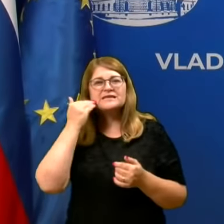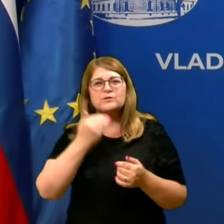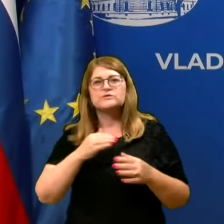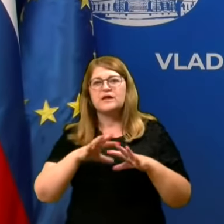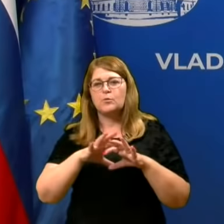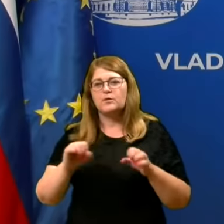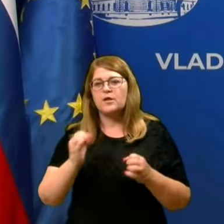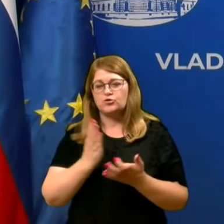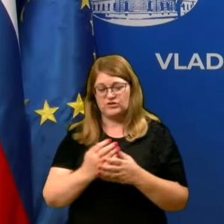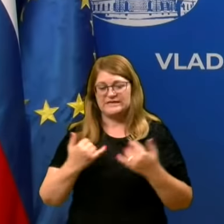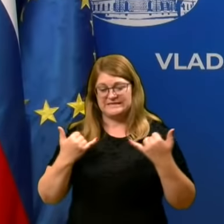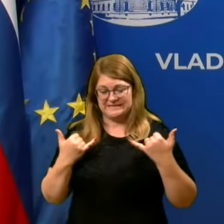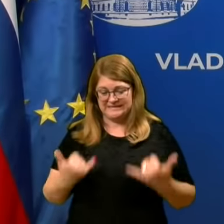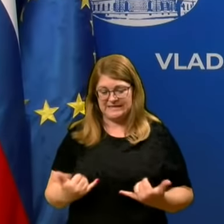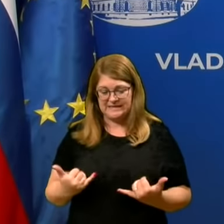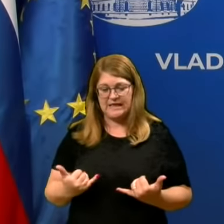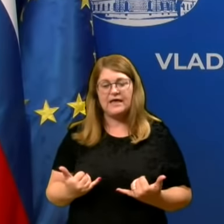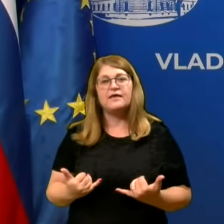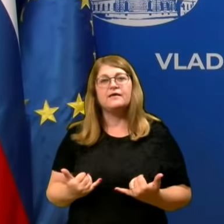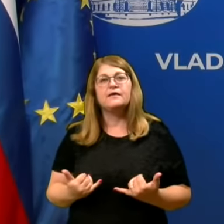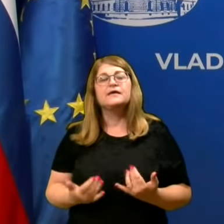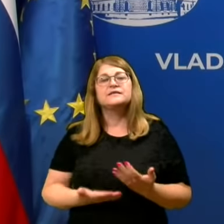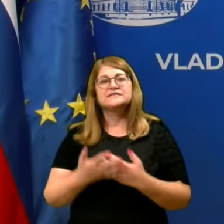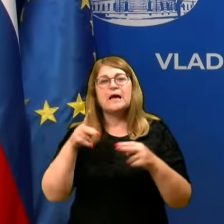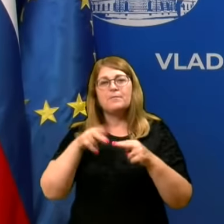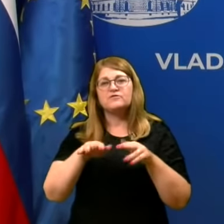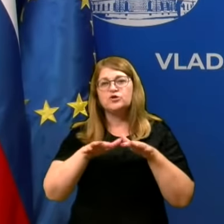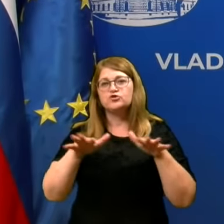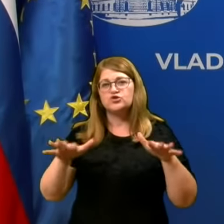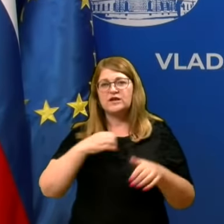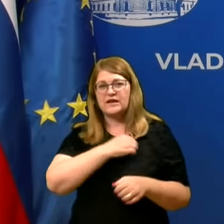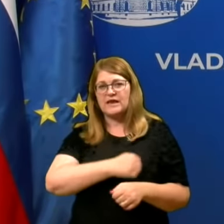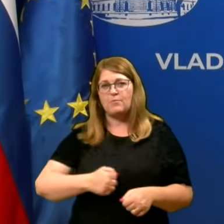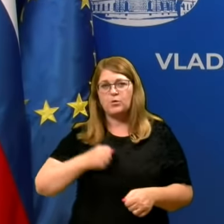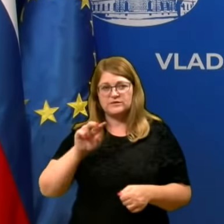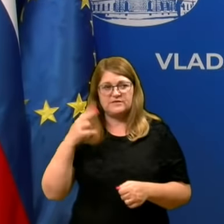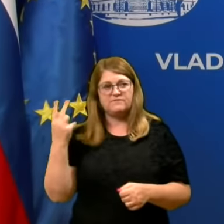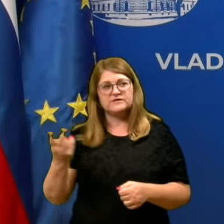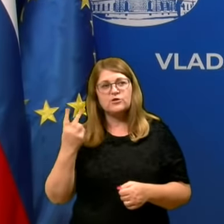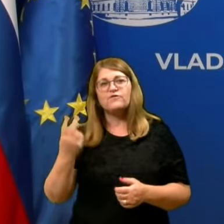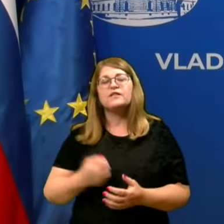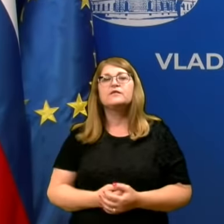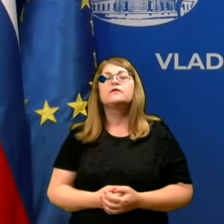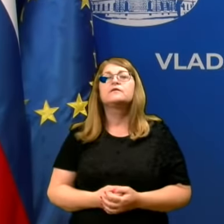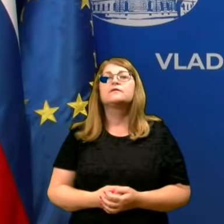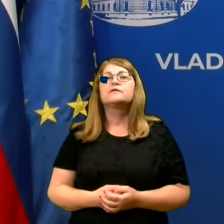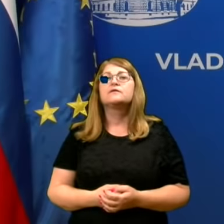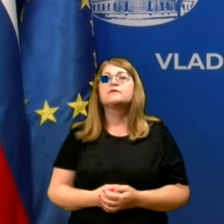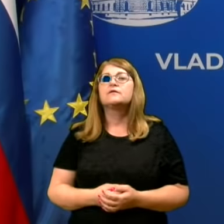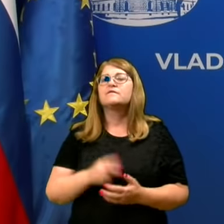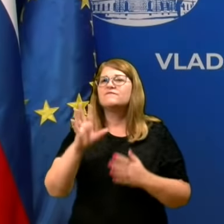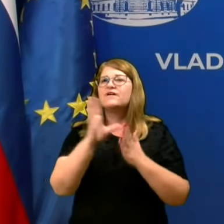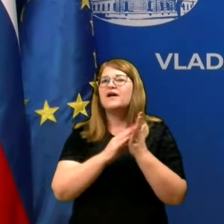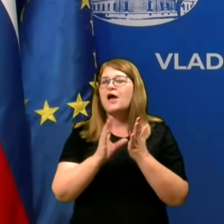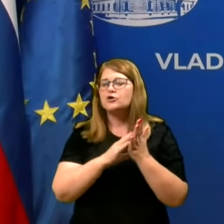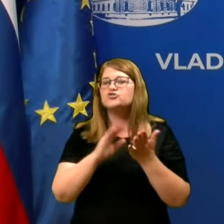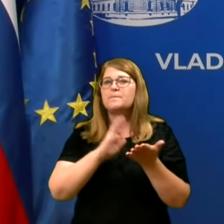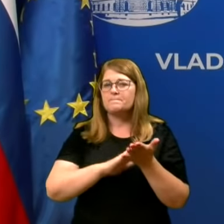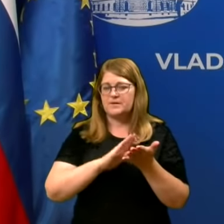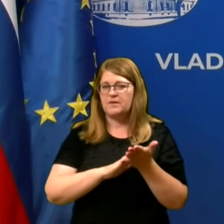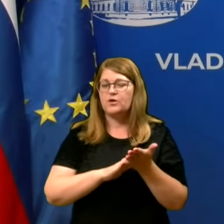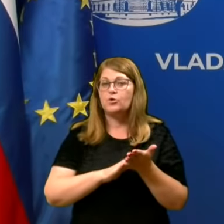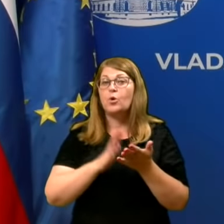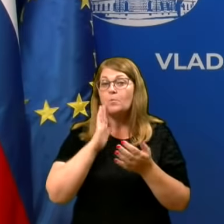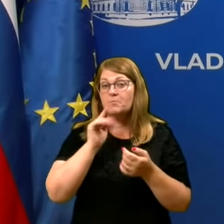ukrepe že v tem trenutku za preprečevanje širjanja bolezni v Sloveniji. V kakšnem primeru bi